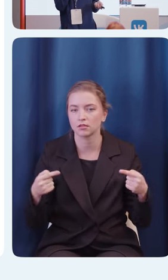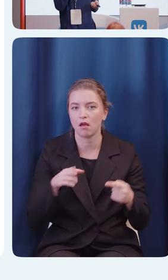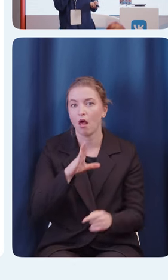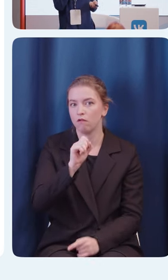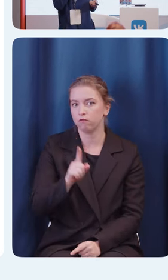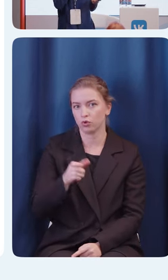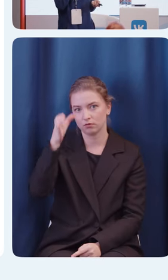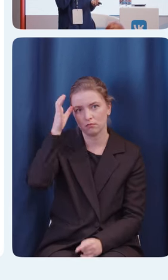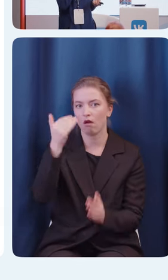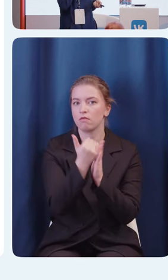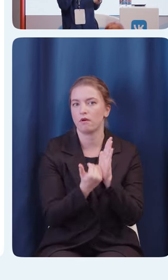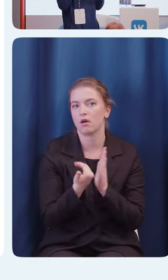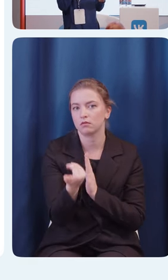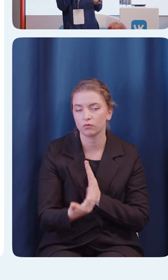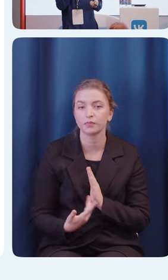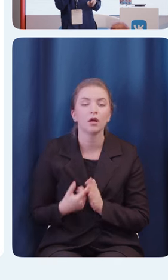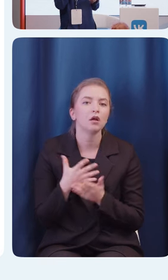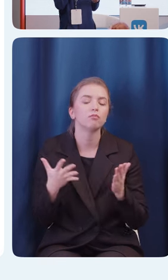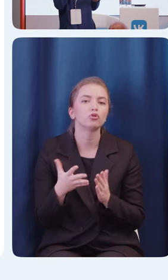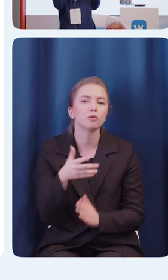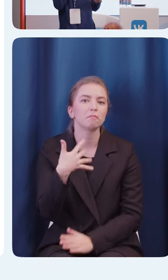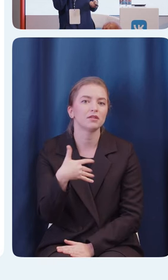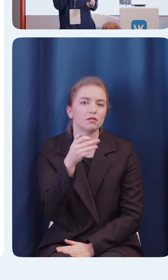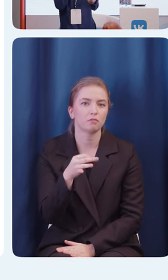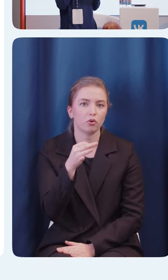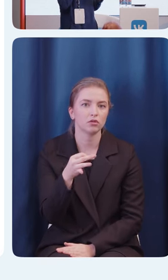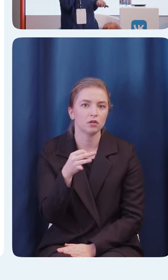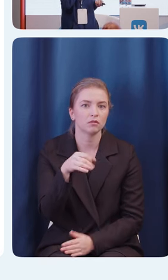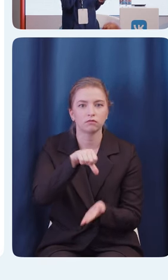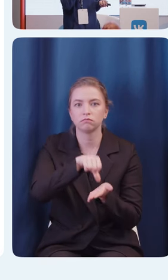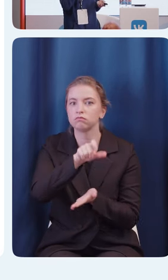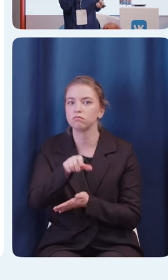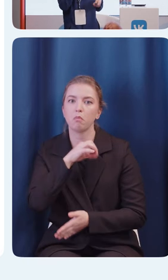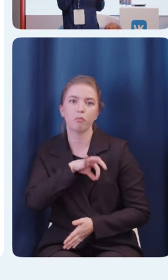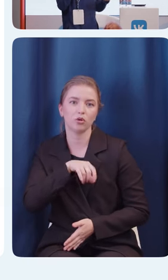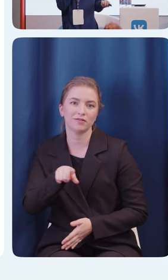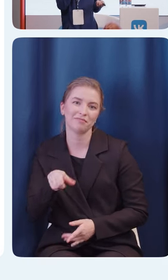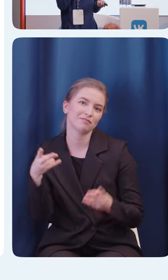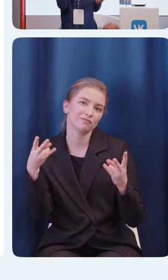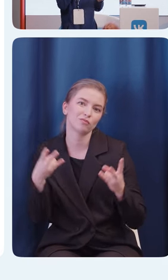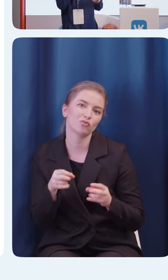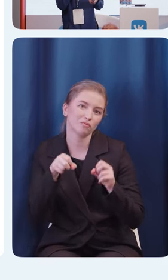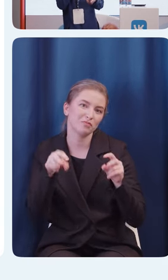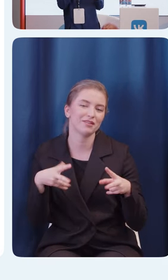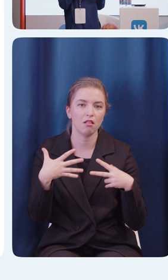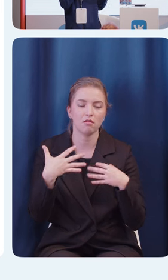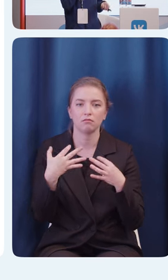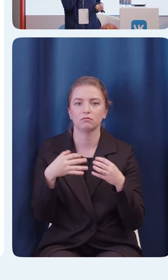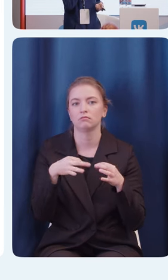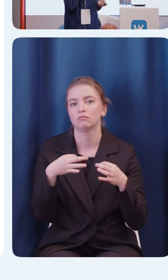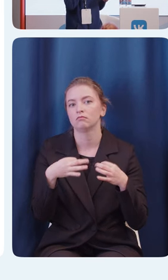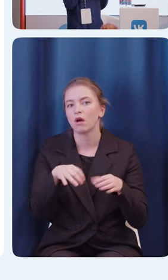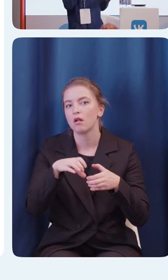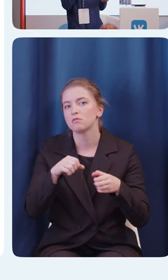Больше 50% пользователей Android нуждаются в учете цифровой доступности или accessibility в